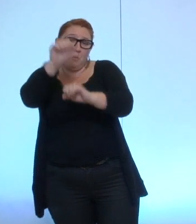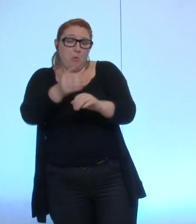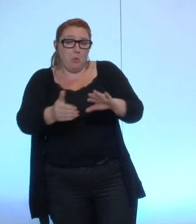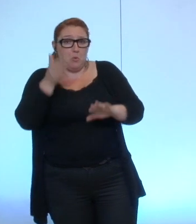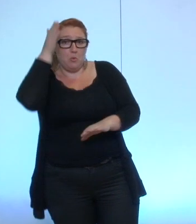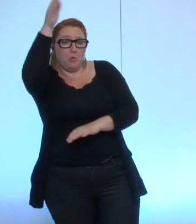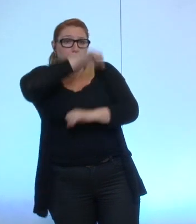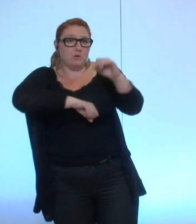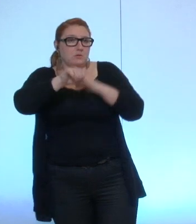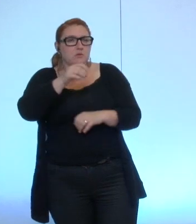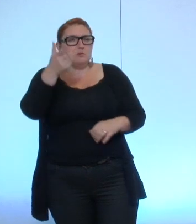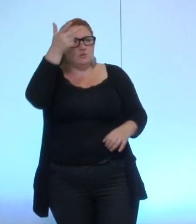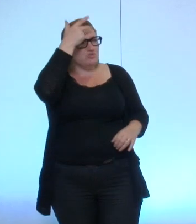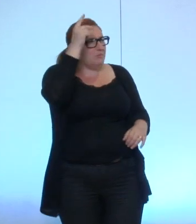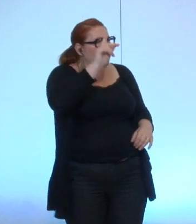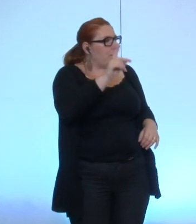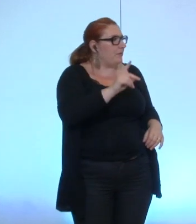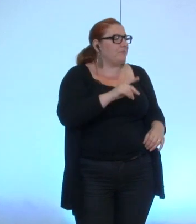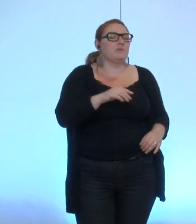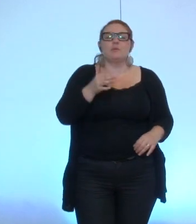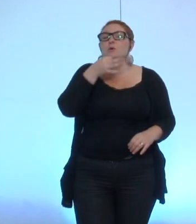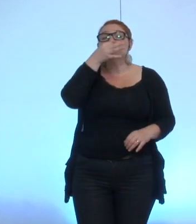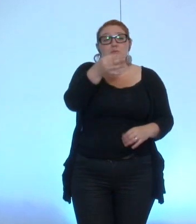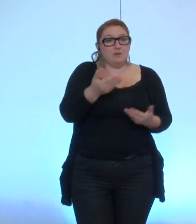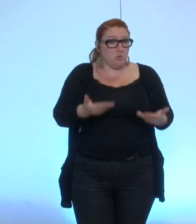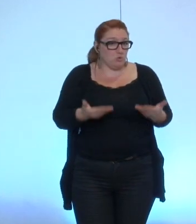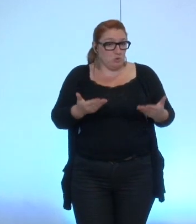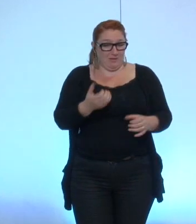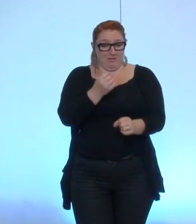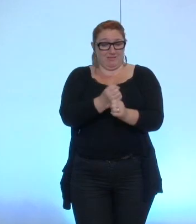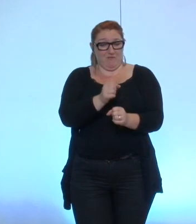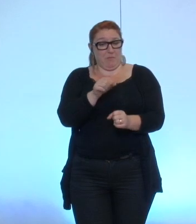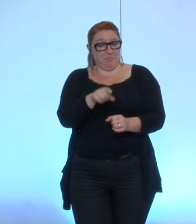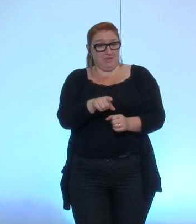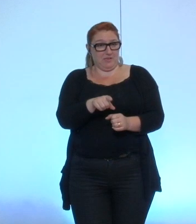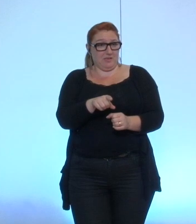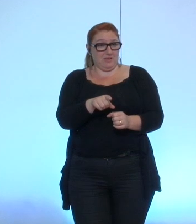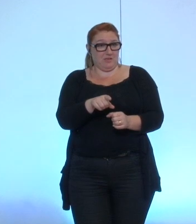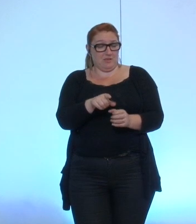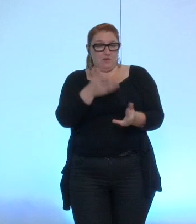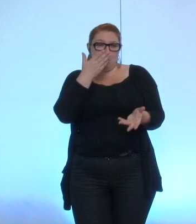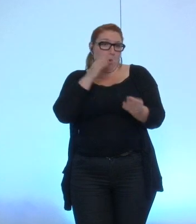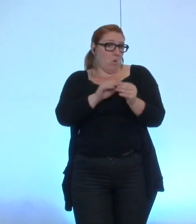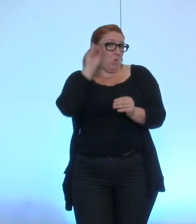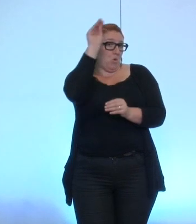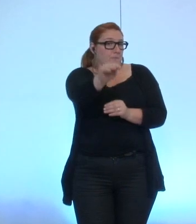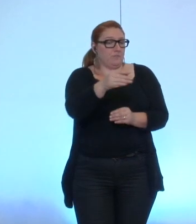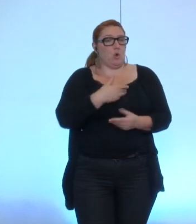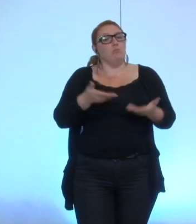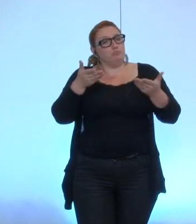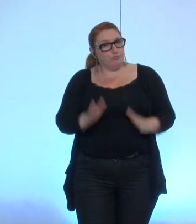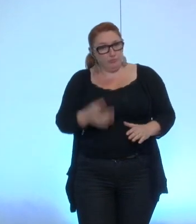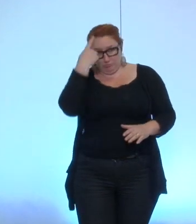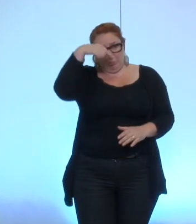je dis juste qu'aujourd'hui je renverrai volontiers ce travail-là en disant qu'on a une position de principe qu'on affirme dans le règlement